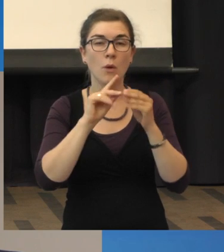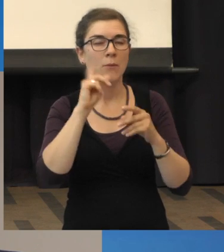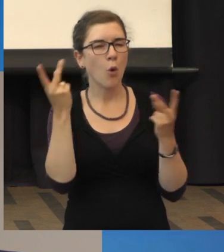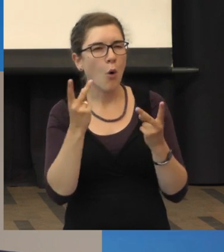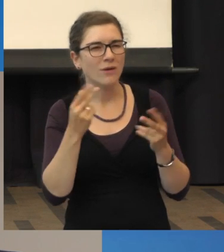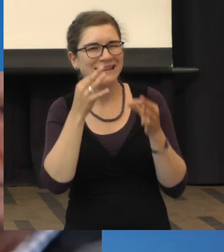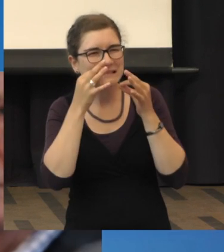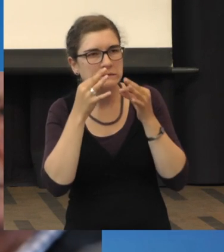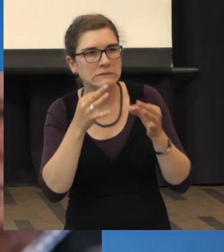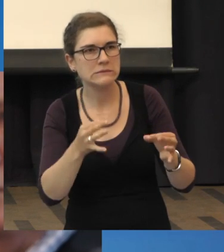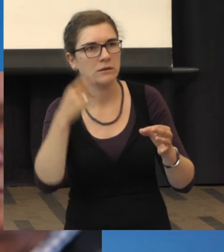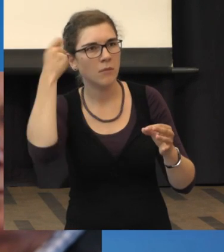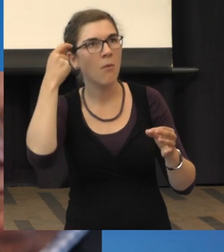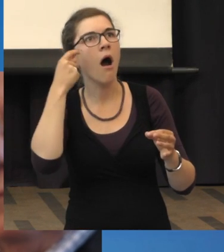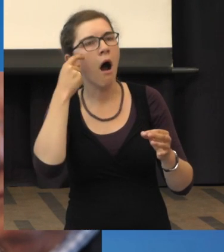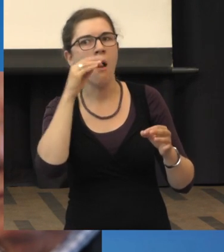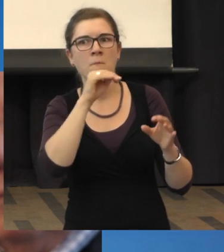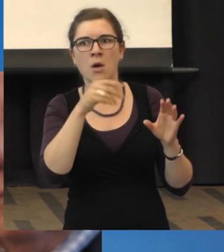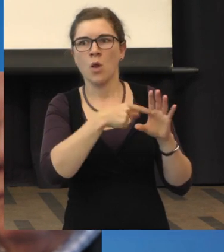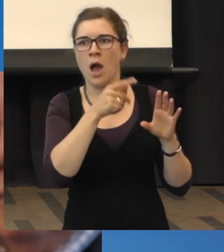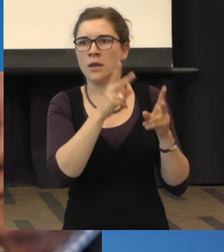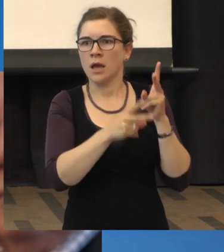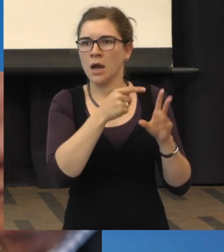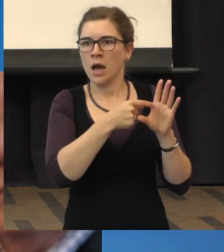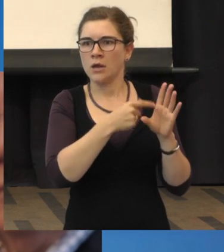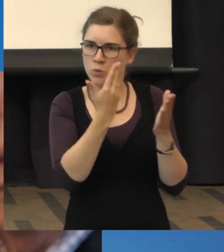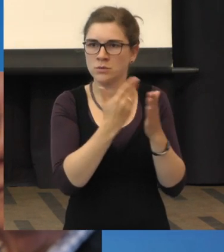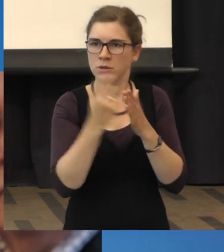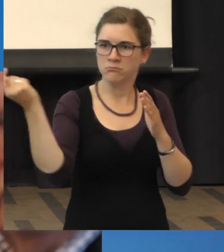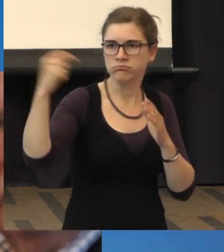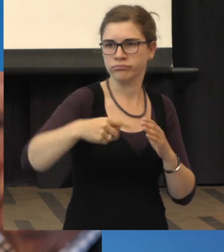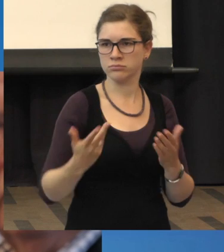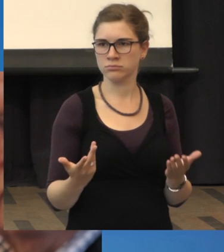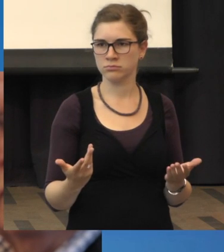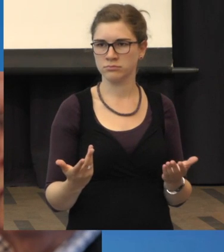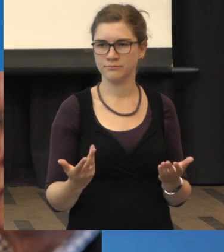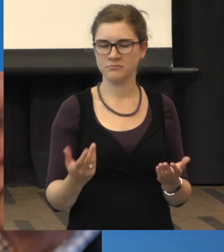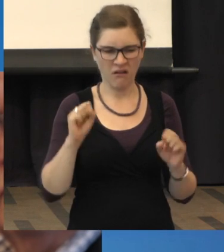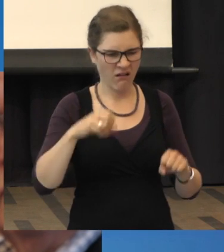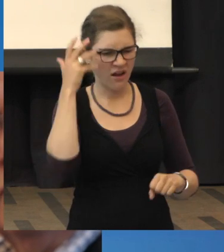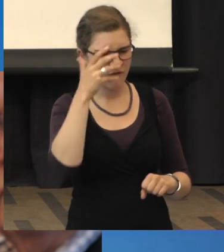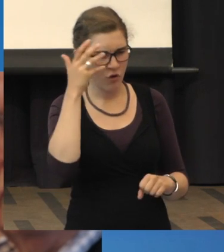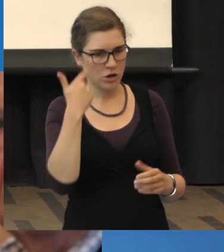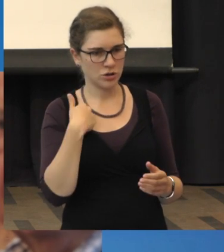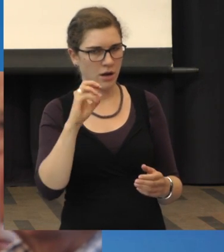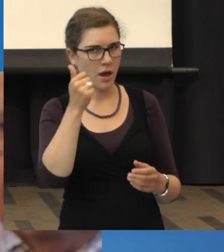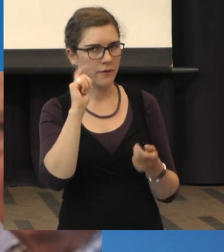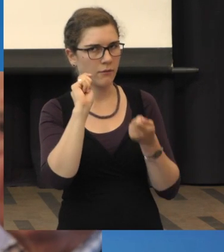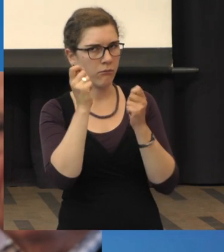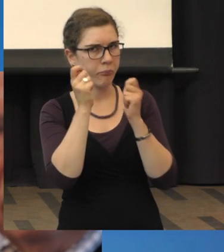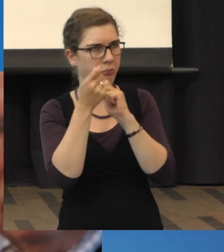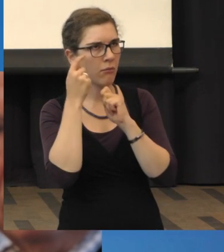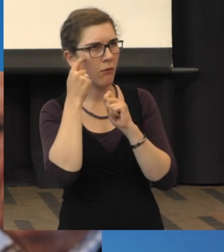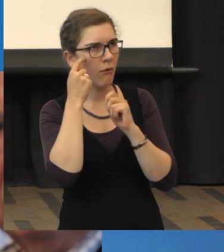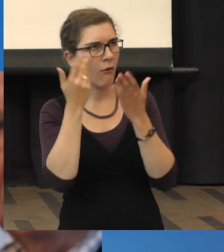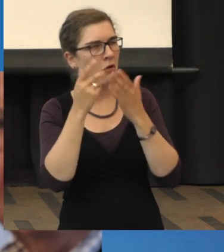gezielt? Das ist das Erste, was Sie erleben. Ich kann mir vorstellen, bei der ersten Veränderung schiebt man das auf alle möglichen